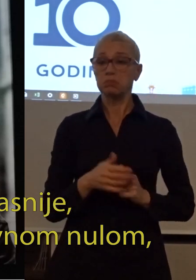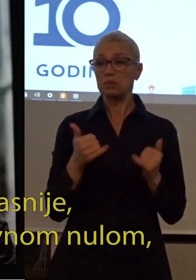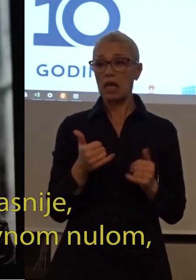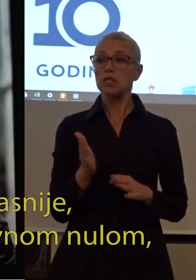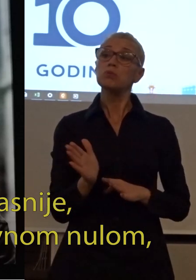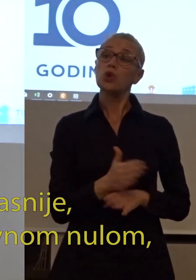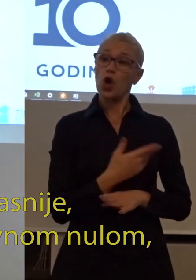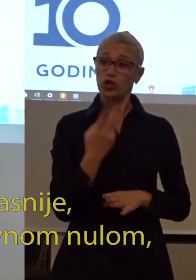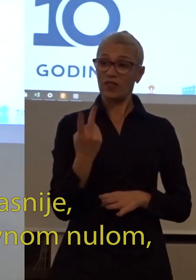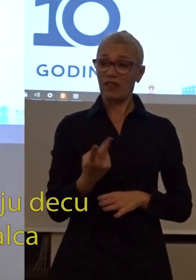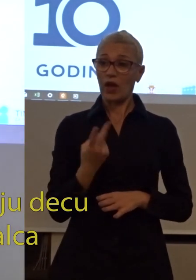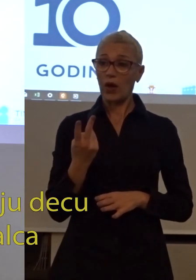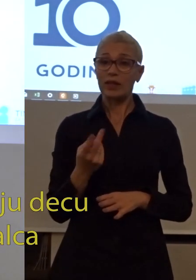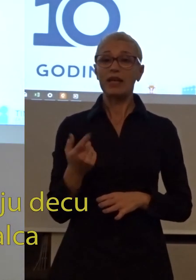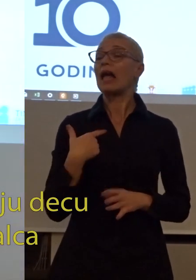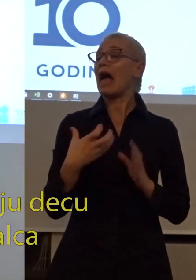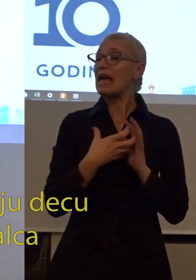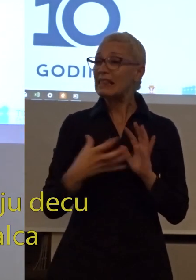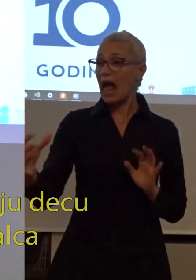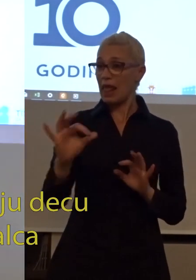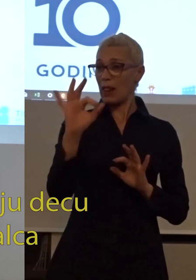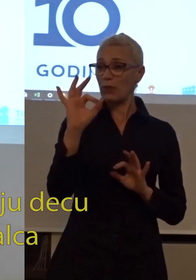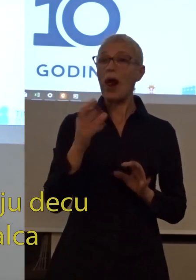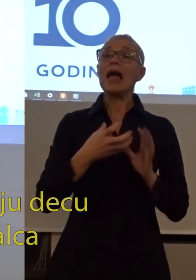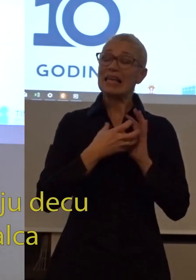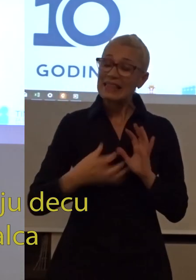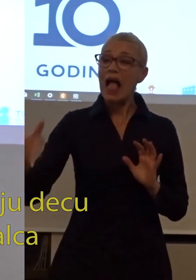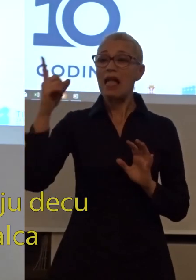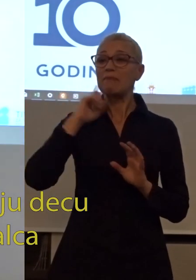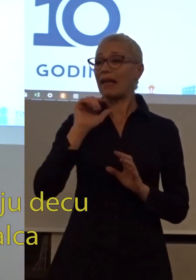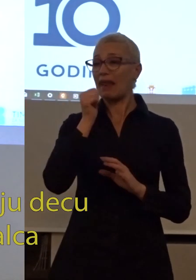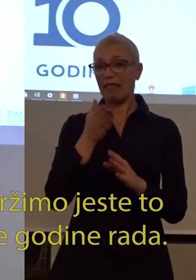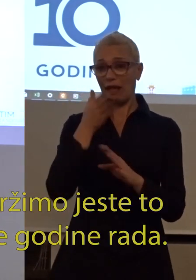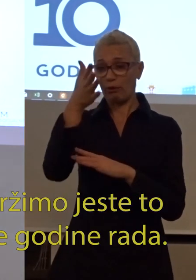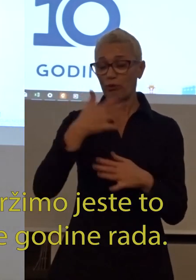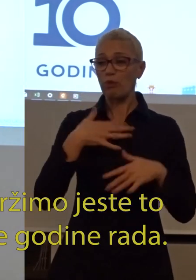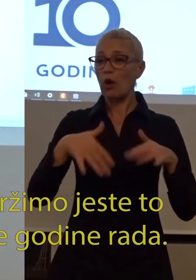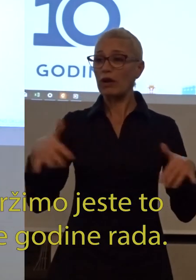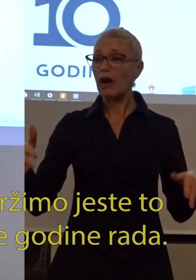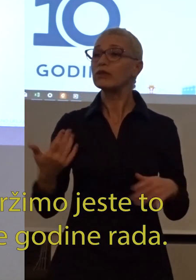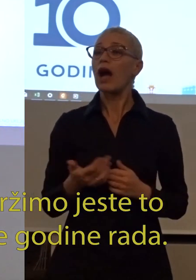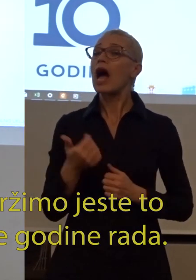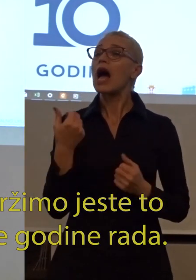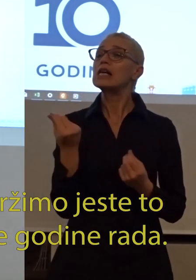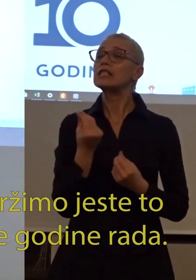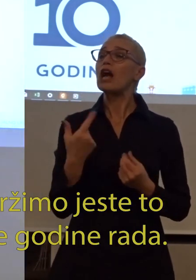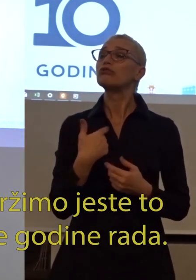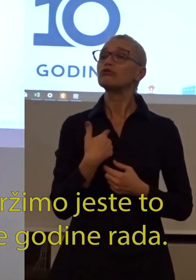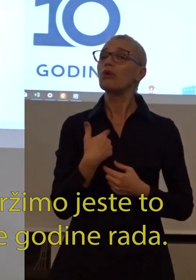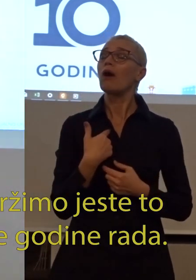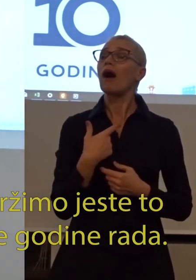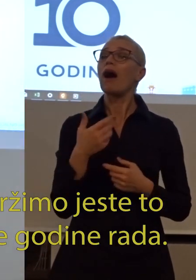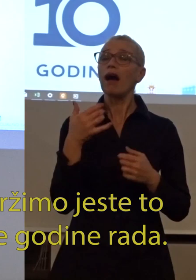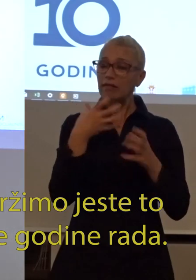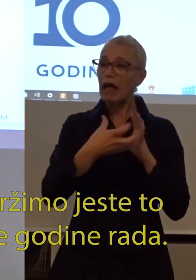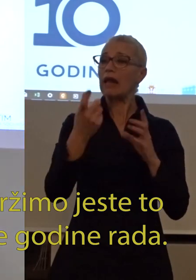ja i dalje poslujem sa pozitivnom nulom i dalje majke našalju svoje dete kod onog kriminalca i u principu jedini razlog zašto je držimo je zato što